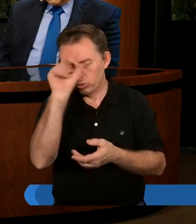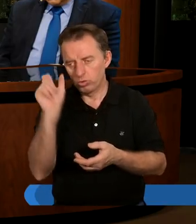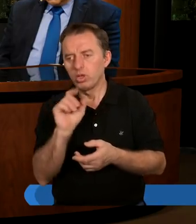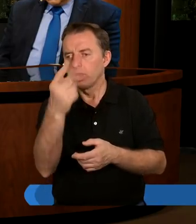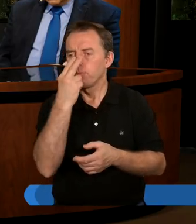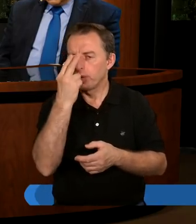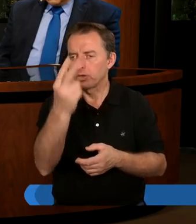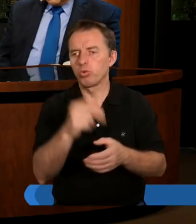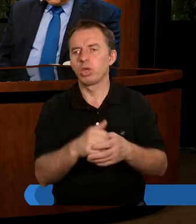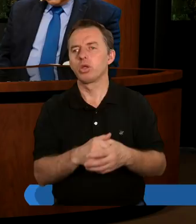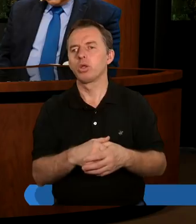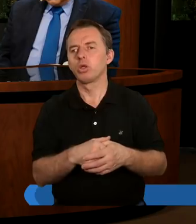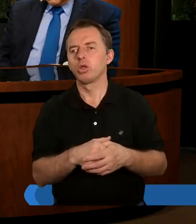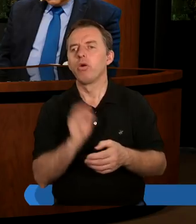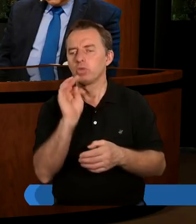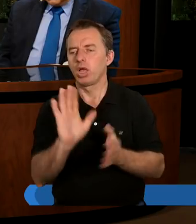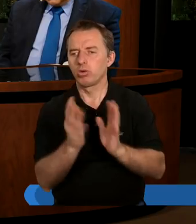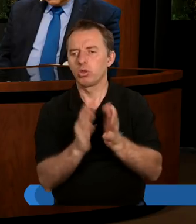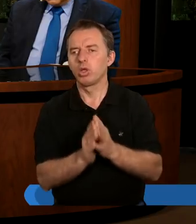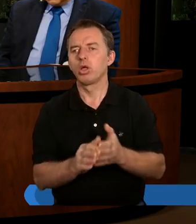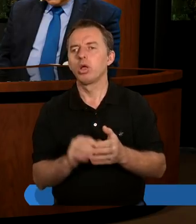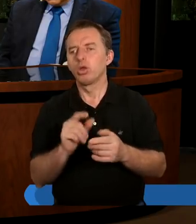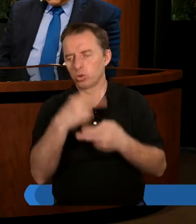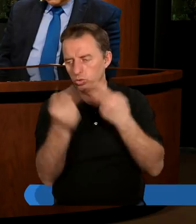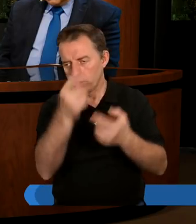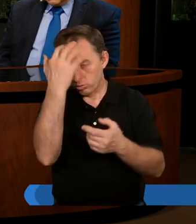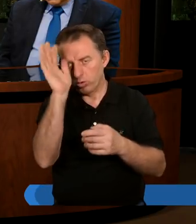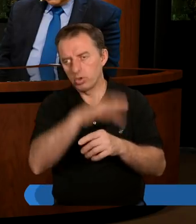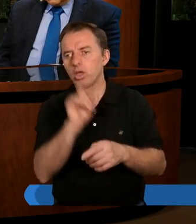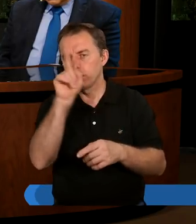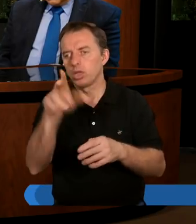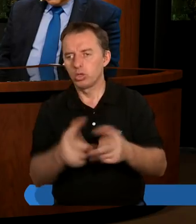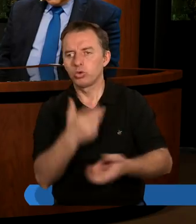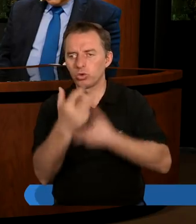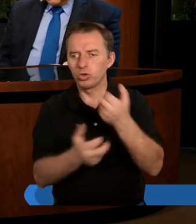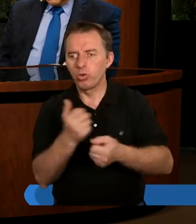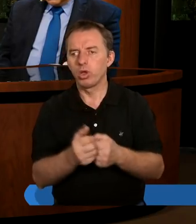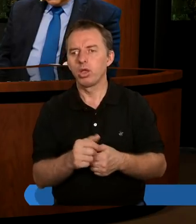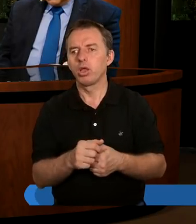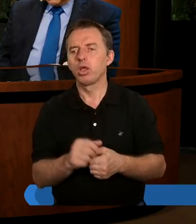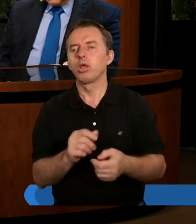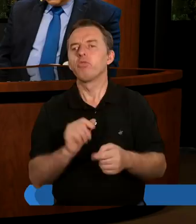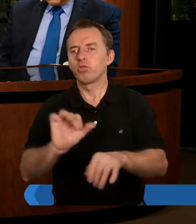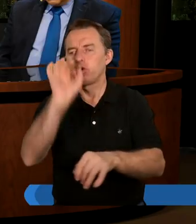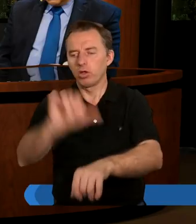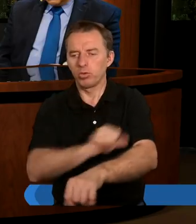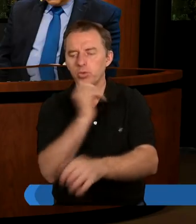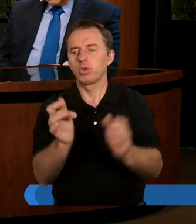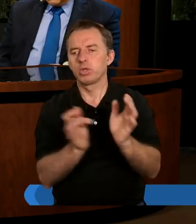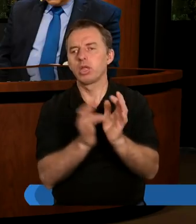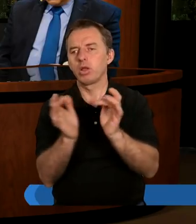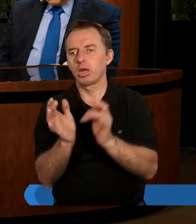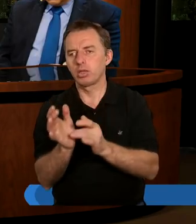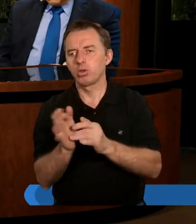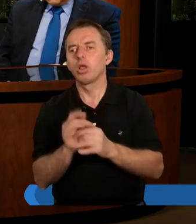człowieka, tak jak Ty patrzyłeś i w taki sposób szukać Królestwa Bożego, jak Ty to czyniłeś. W imieniu Najświętszym, w imieniu